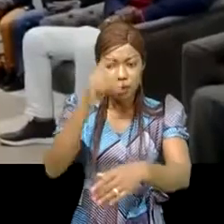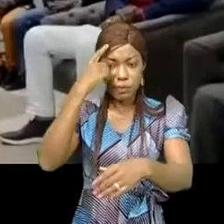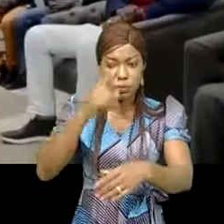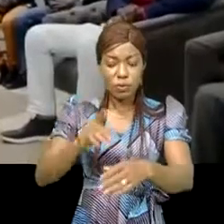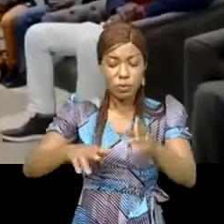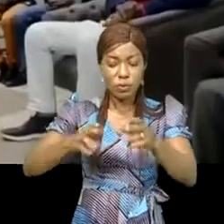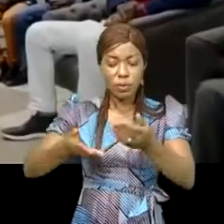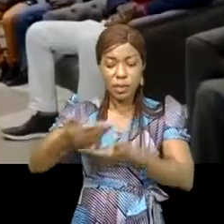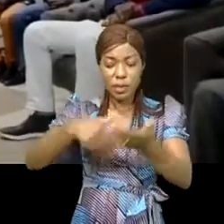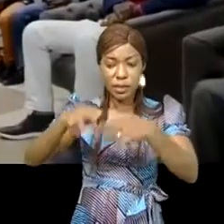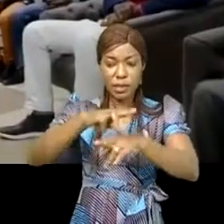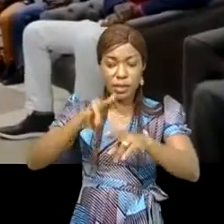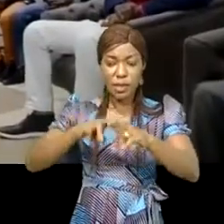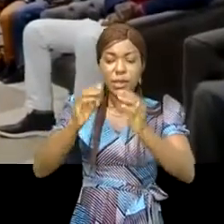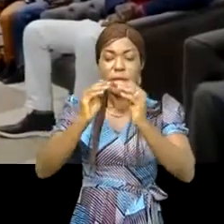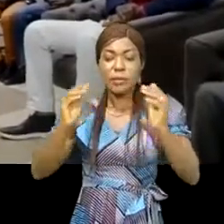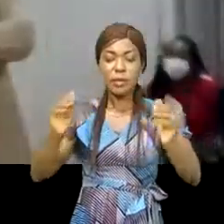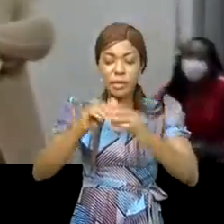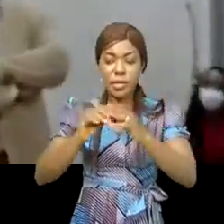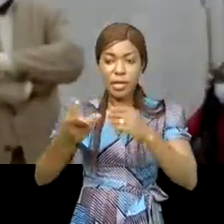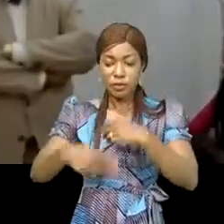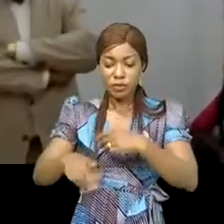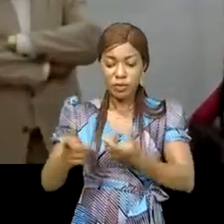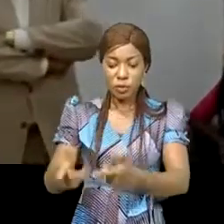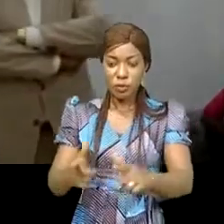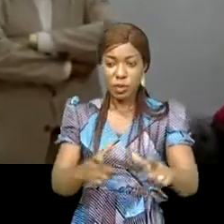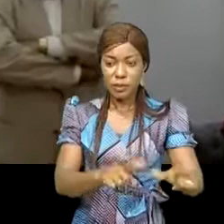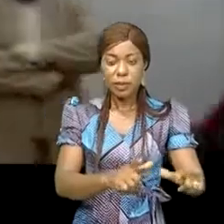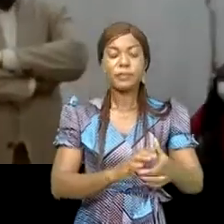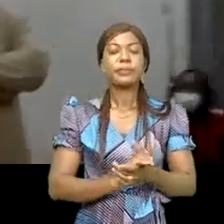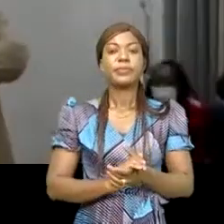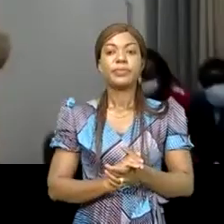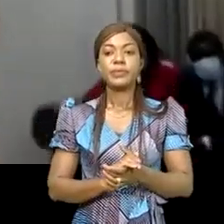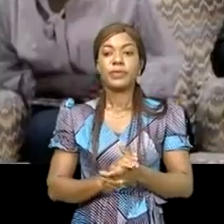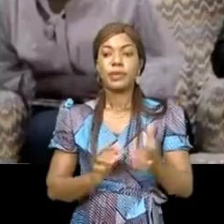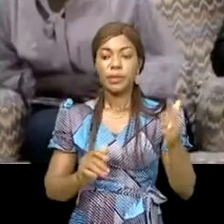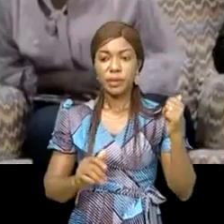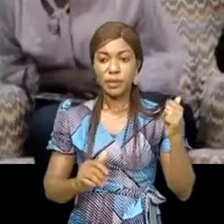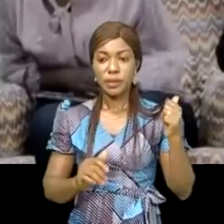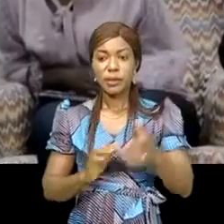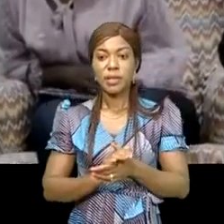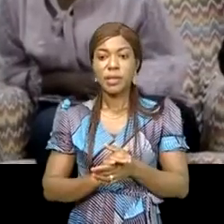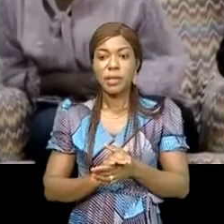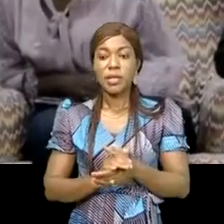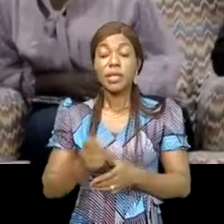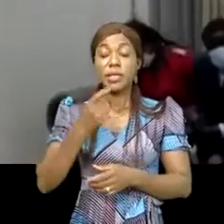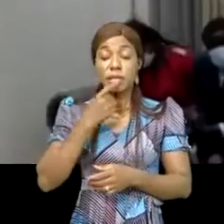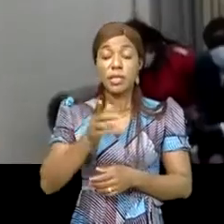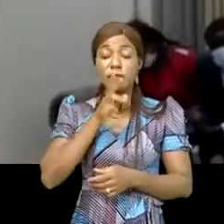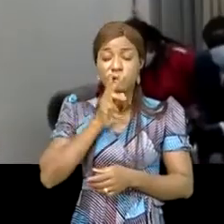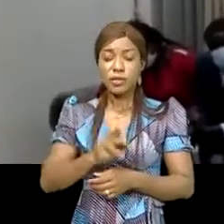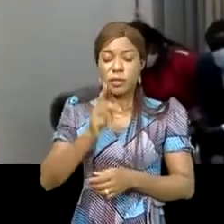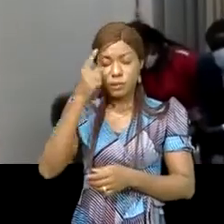rétablissement de la paix dans la province du Lua-Laba. Je tiens réellement à vous encourager.